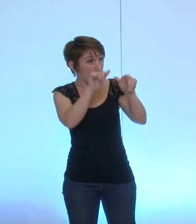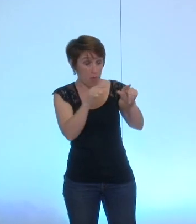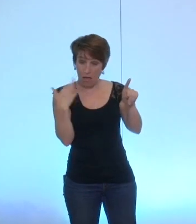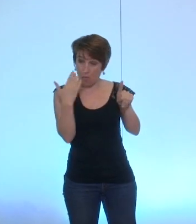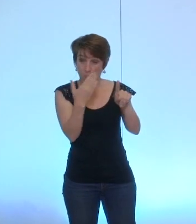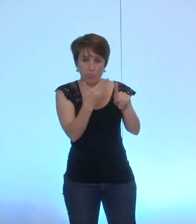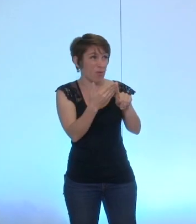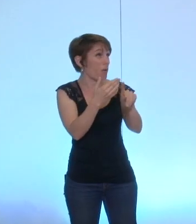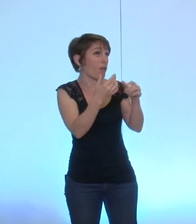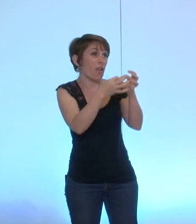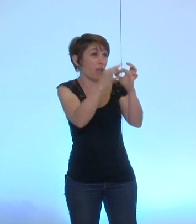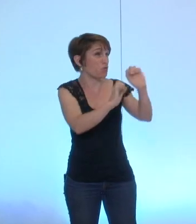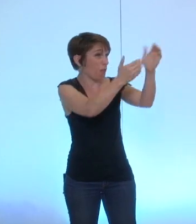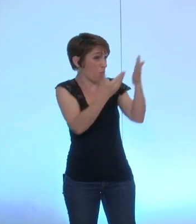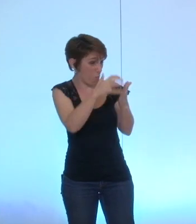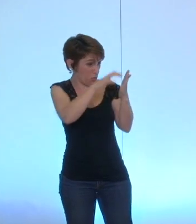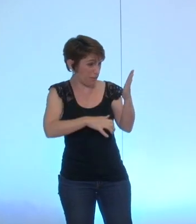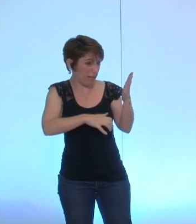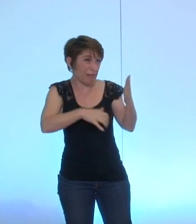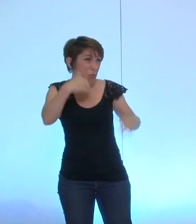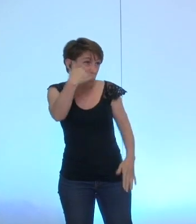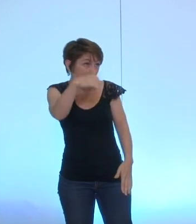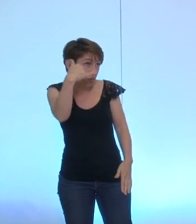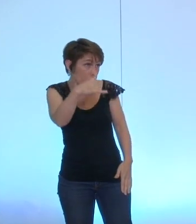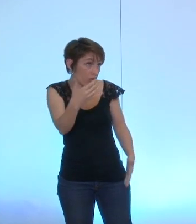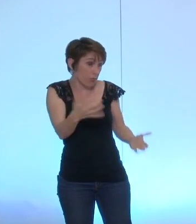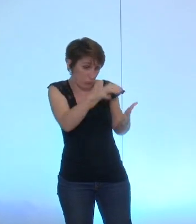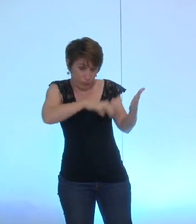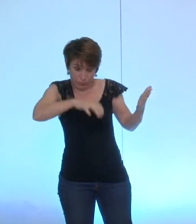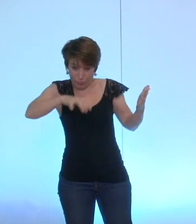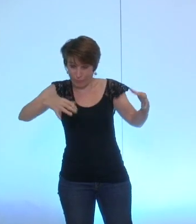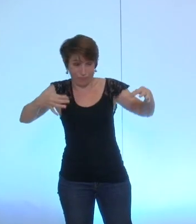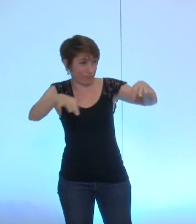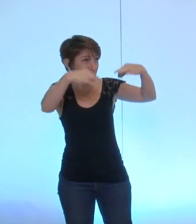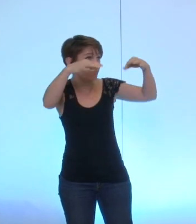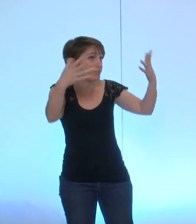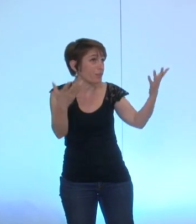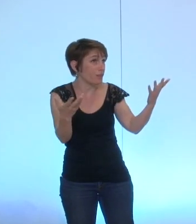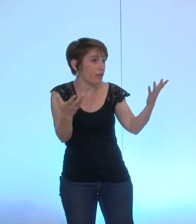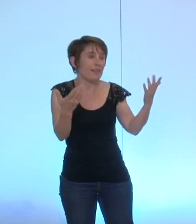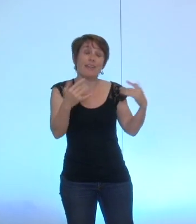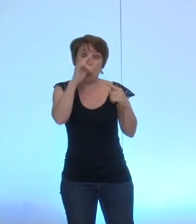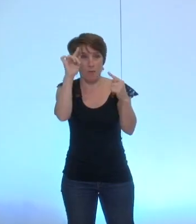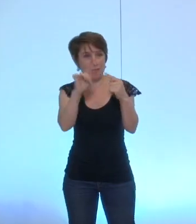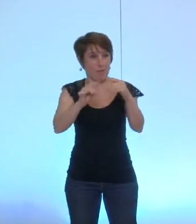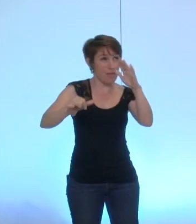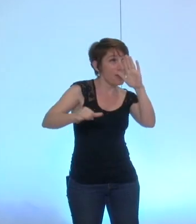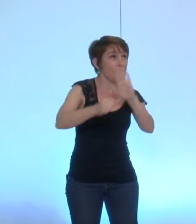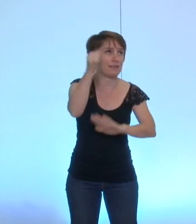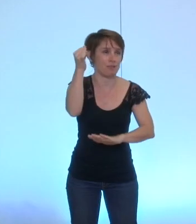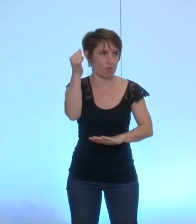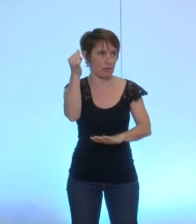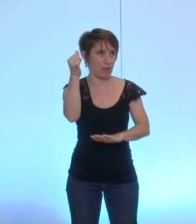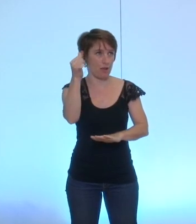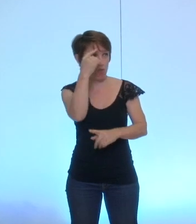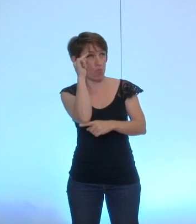abouti et qui sur la question essentielle dont vous aviez fait un de vos